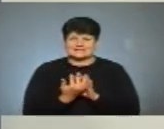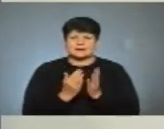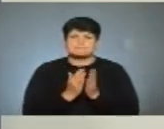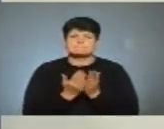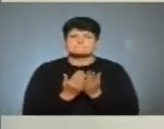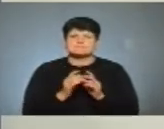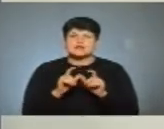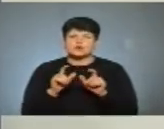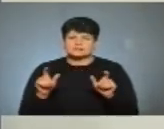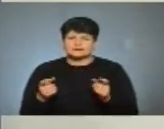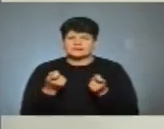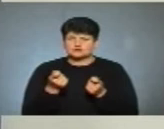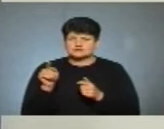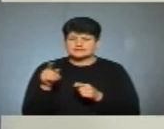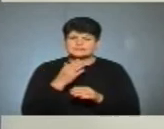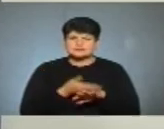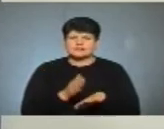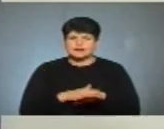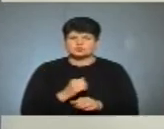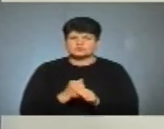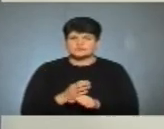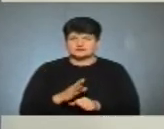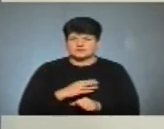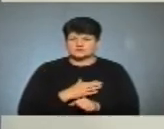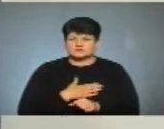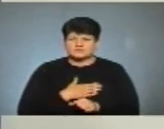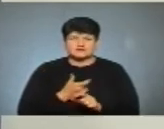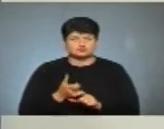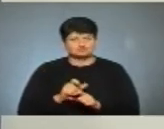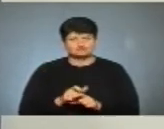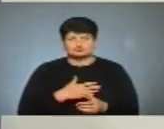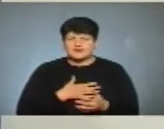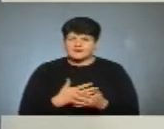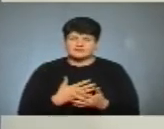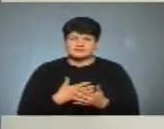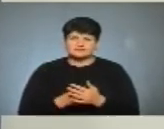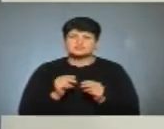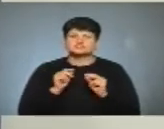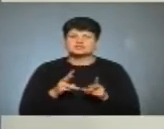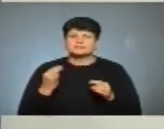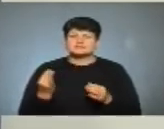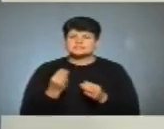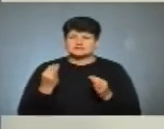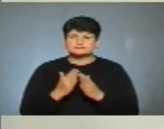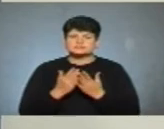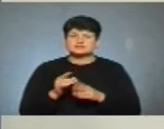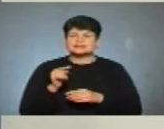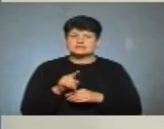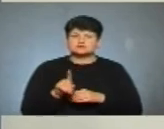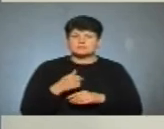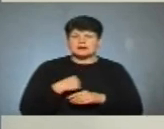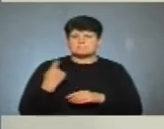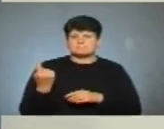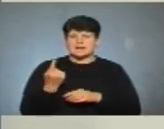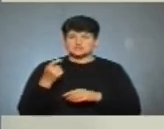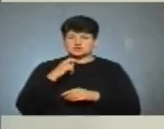які трошечки їм складно працювати з нами, бо в нас такий дуже активний темп. Чим цікаві книгосбірні? Тим, що, напевно, ми перші